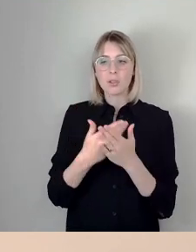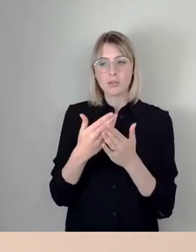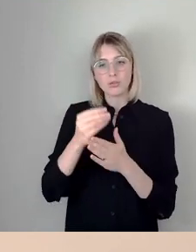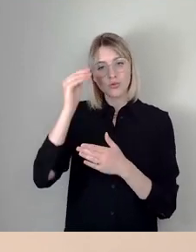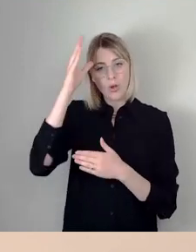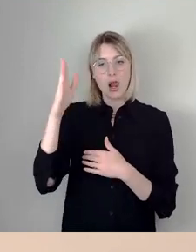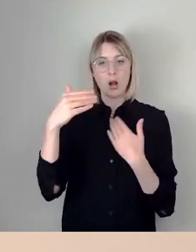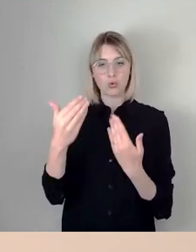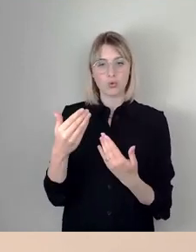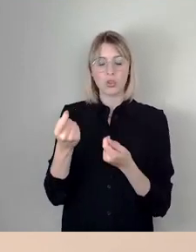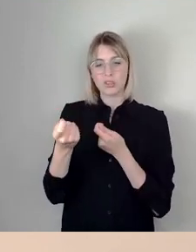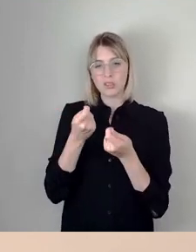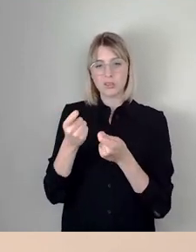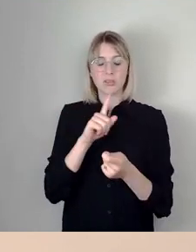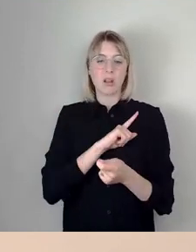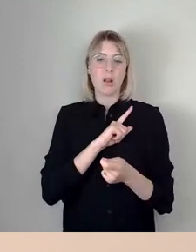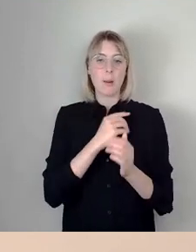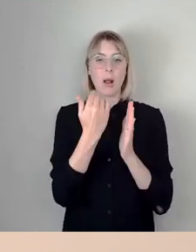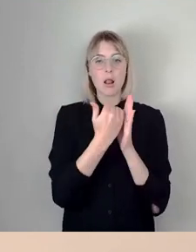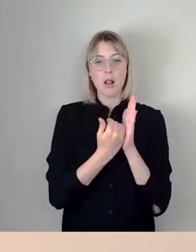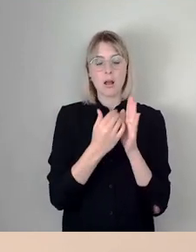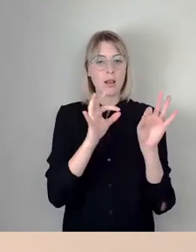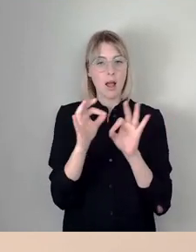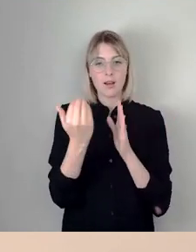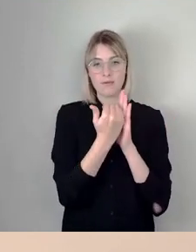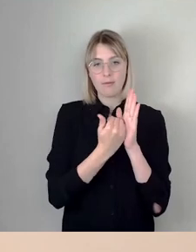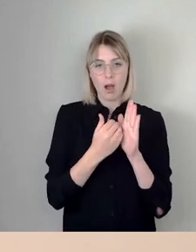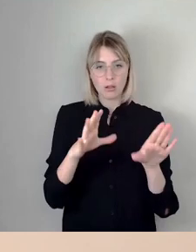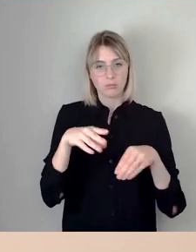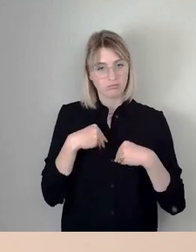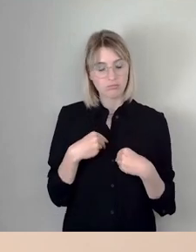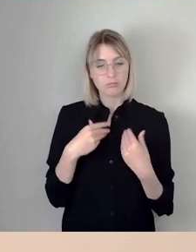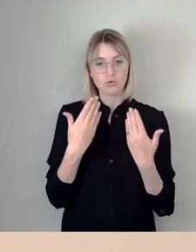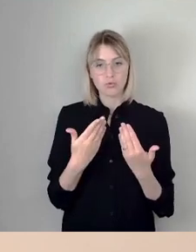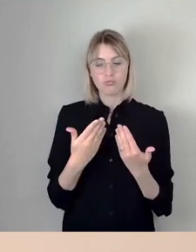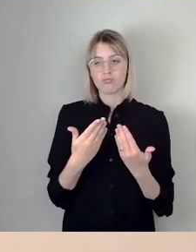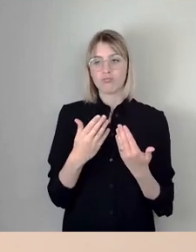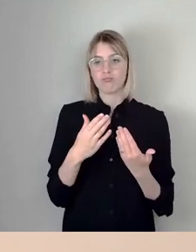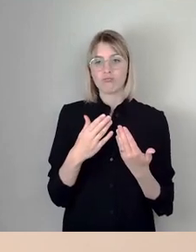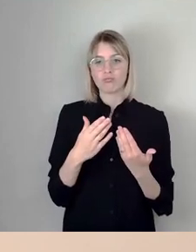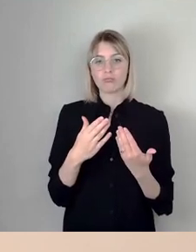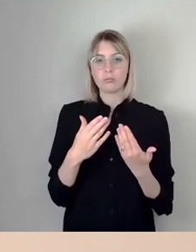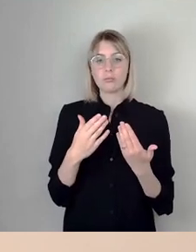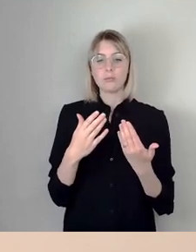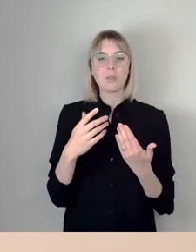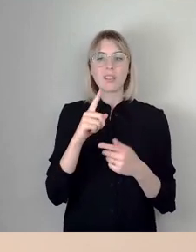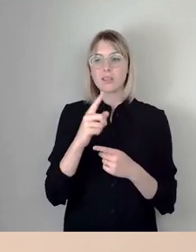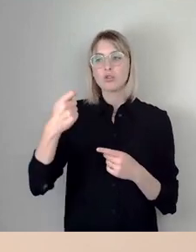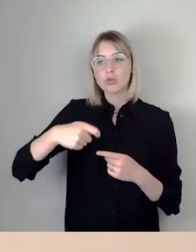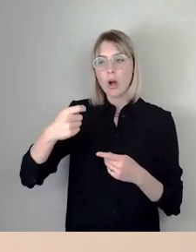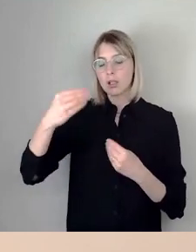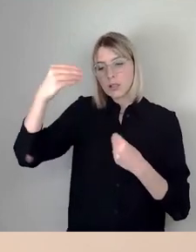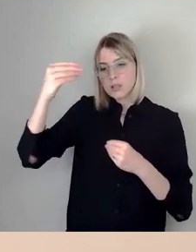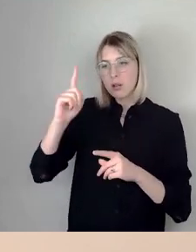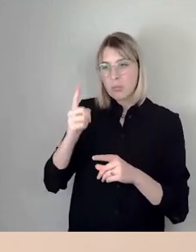Leitfaden an den Start zu gehen, um nicht dort jeweils teuer eine Zertifizierung machen zu